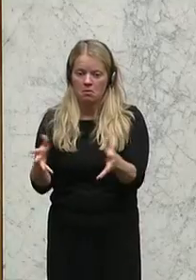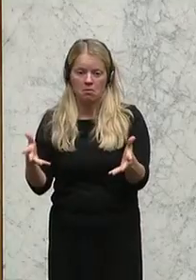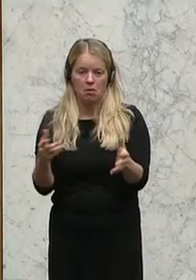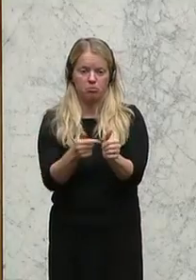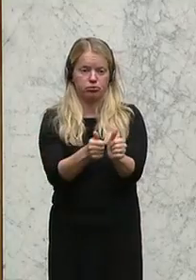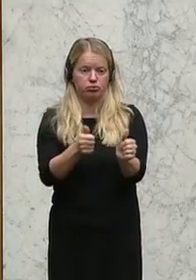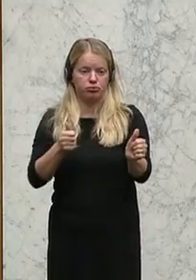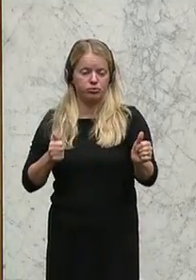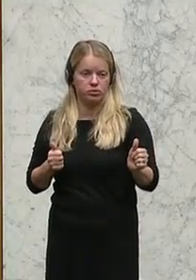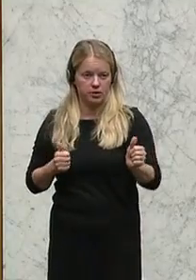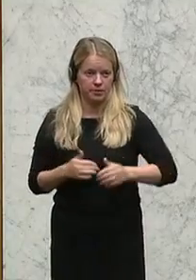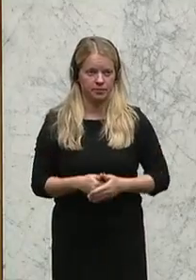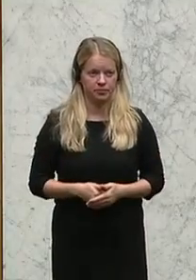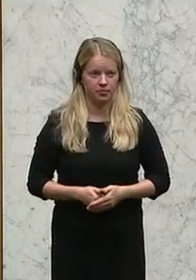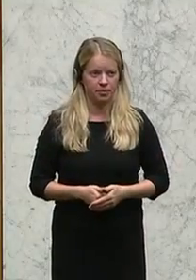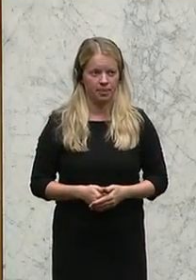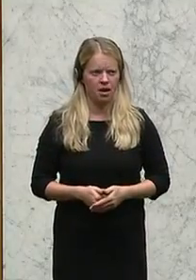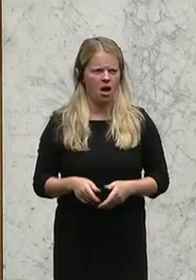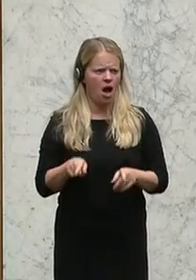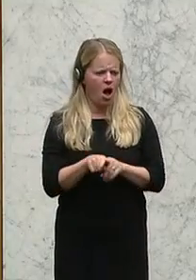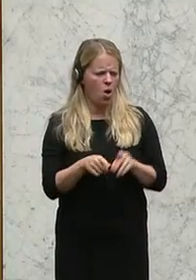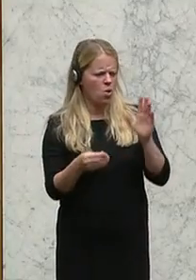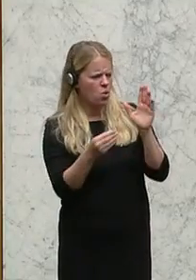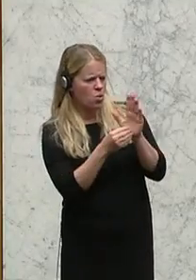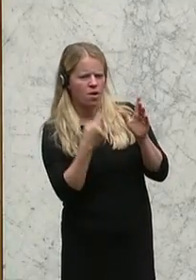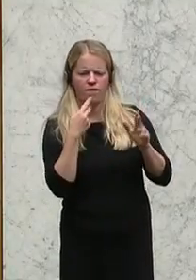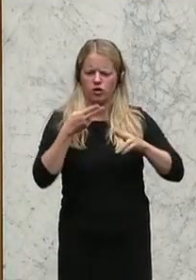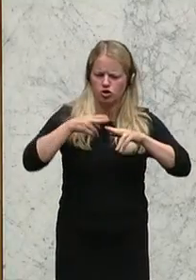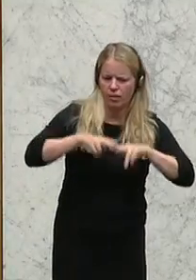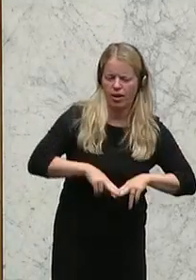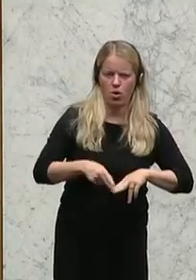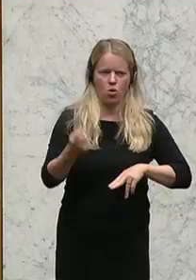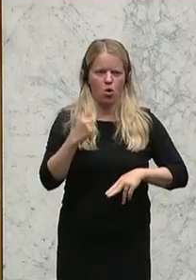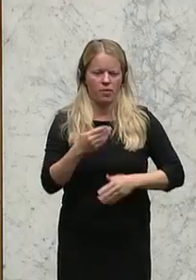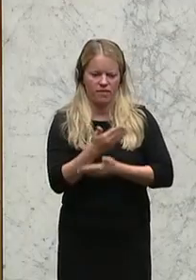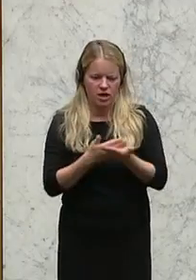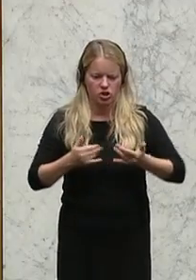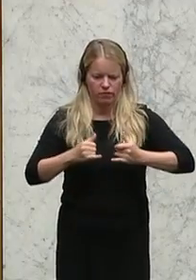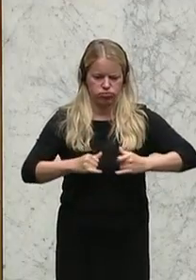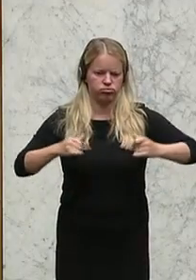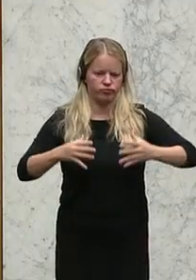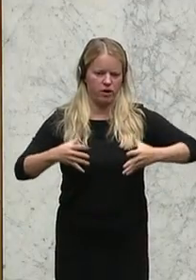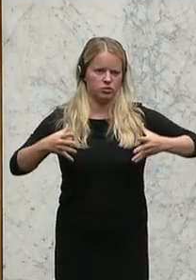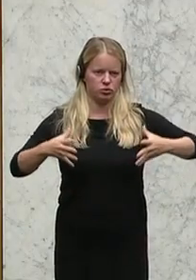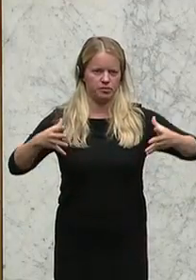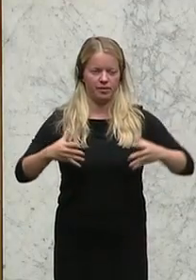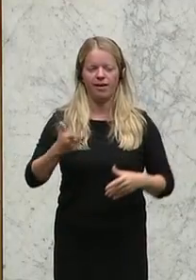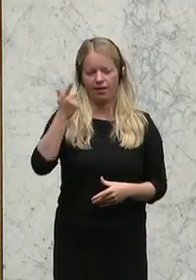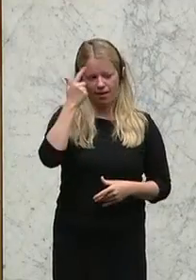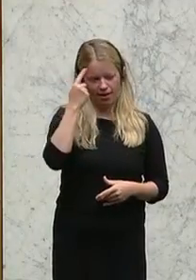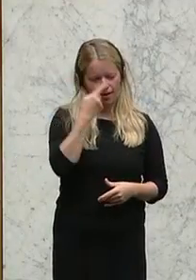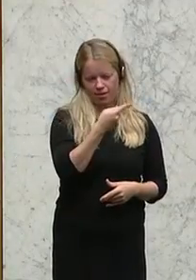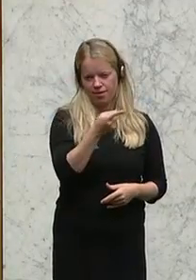Und auch die Versprechungen, da wird es jetzt ein Wirtschaftswachstum geben. Wir alle können uns noch daran erinnern,